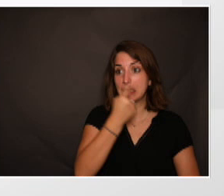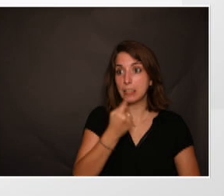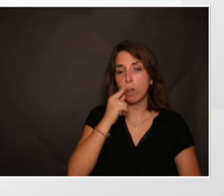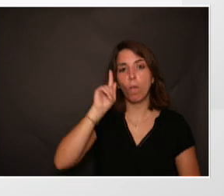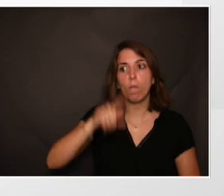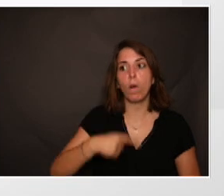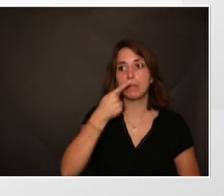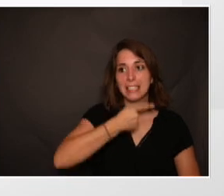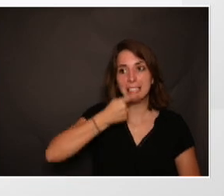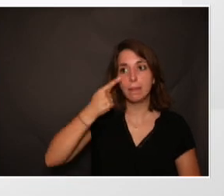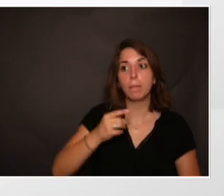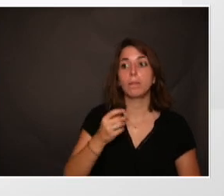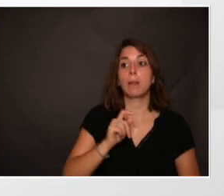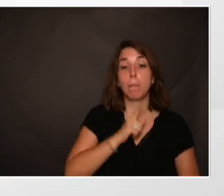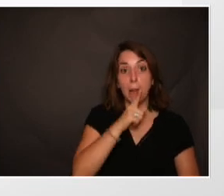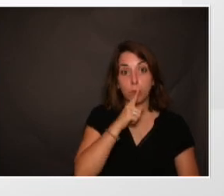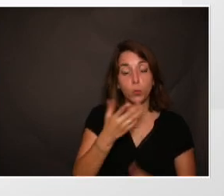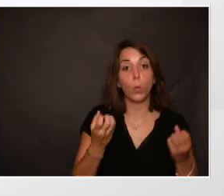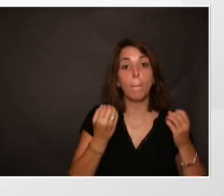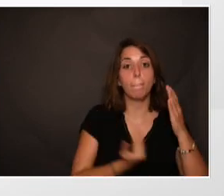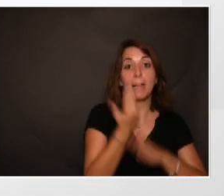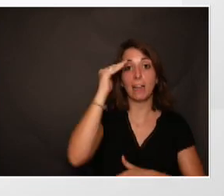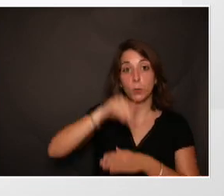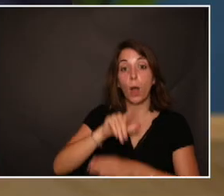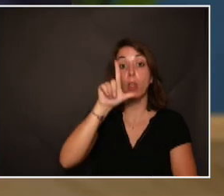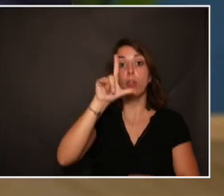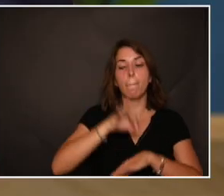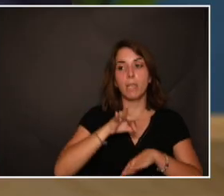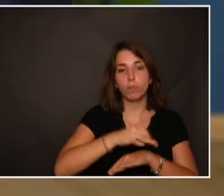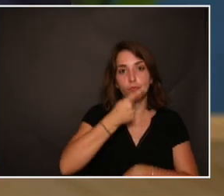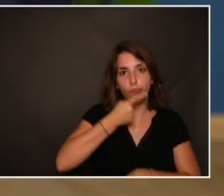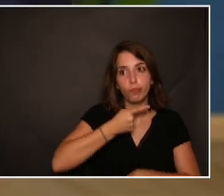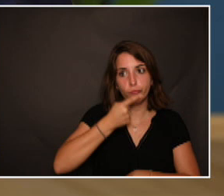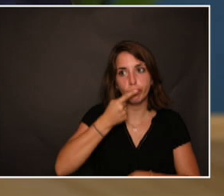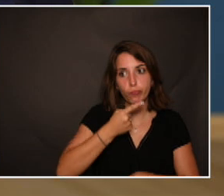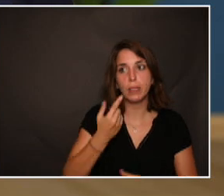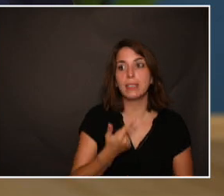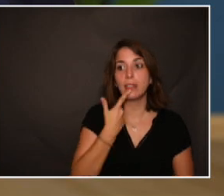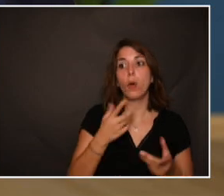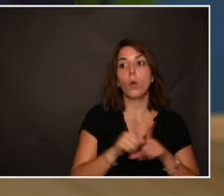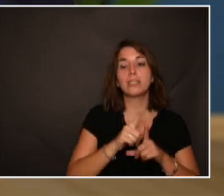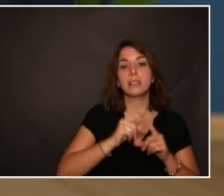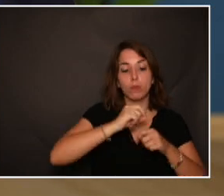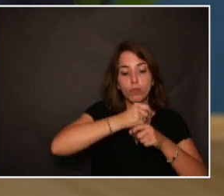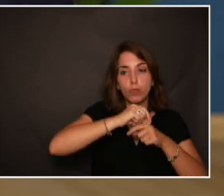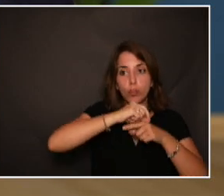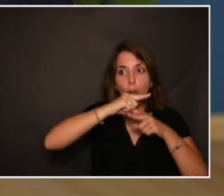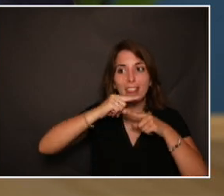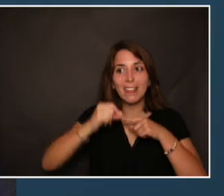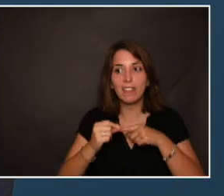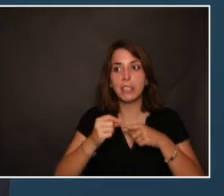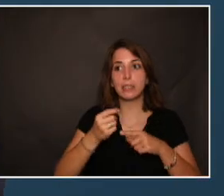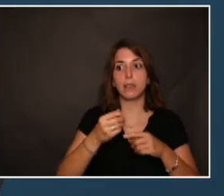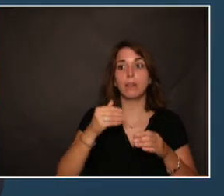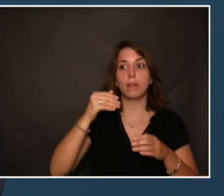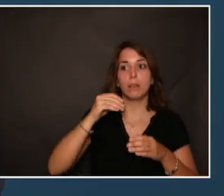brossages par jour, matin et soir, pendant deux minutes. Il conseille également l'utilisation d'un dentifrice fluoré pour renforcer les apports